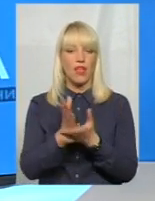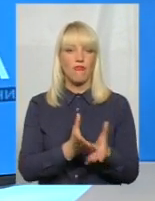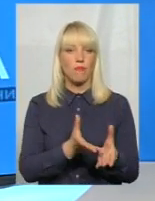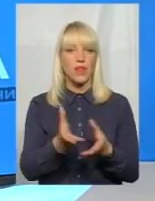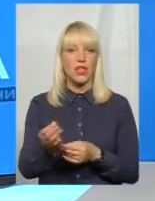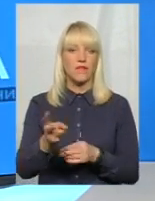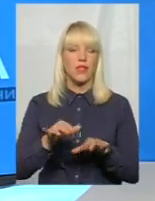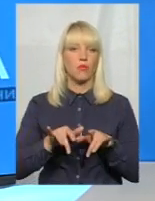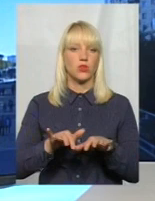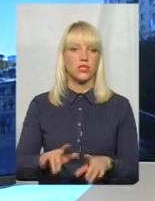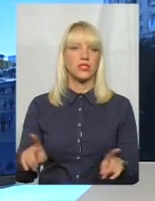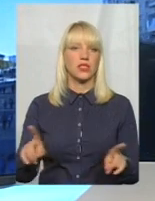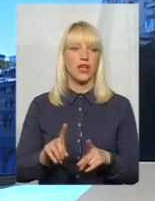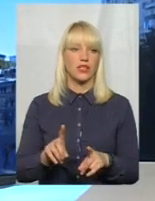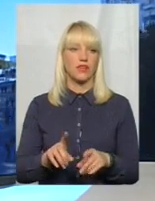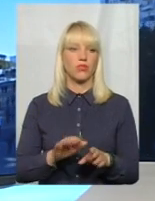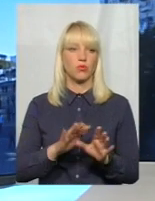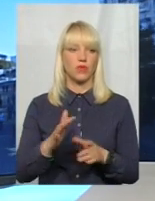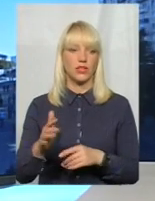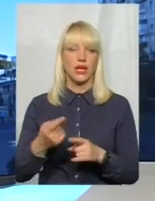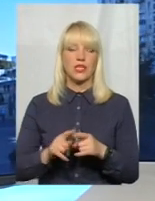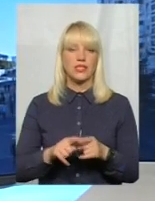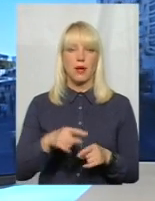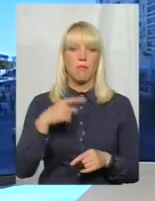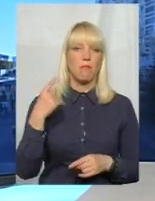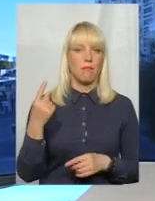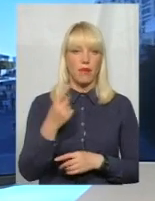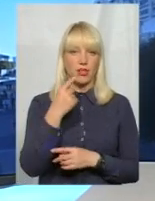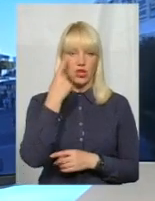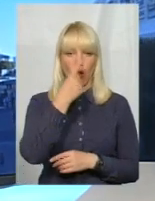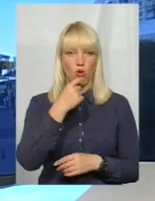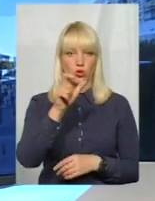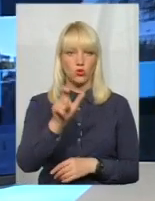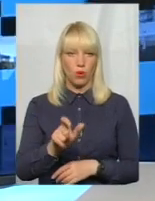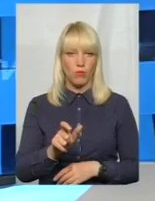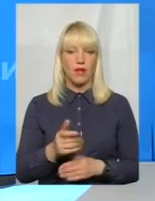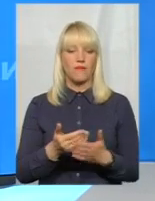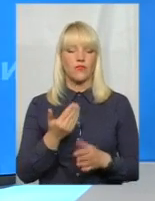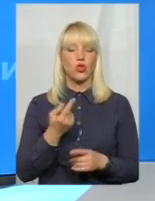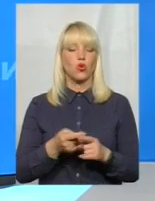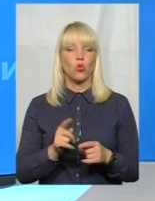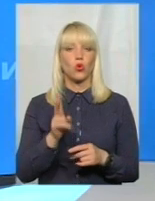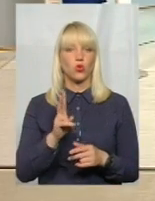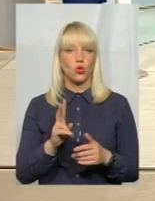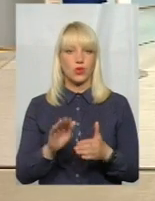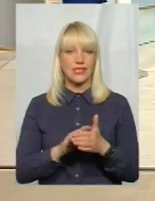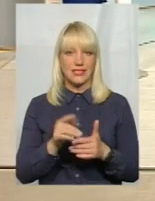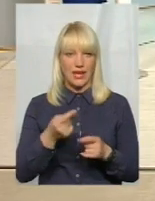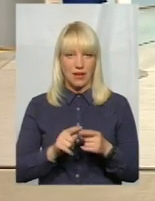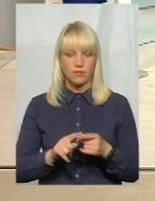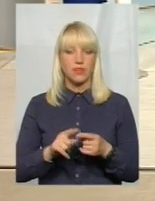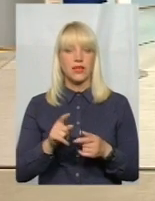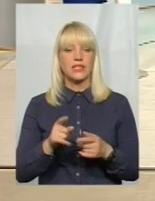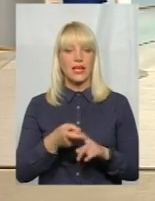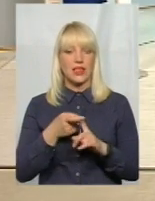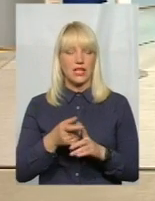процеси, які відбуваються в області. Природно, це перша особа. Від того, хто це, залежить дуже багато. Але не